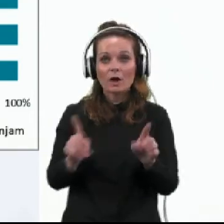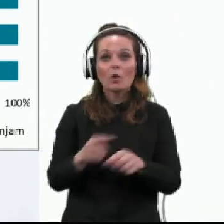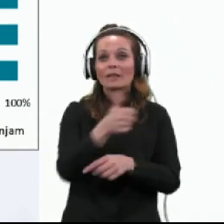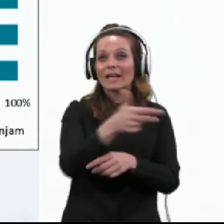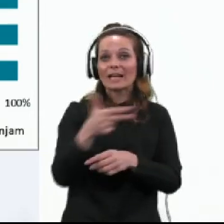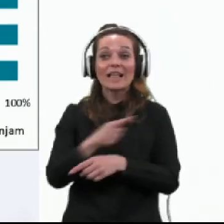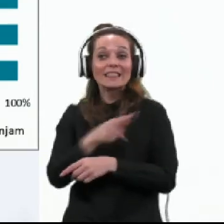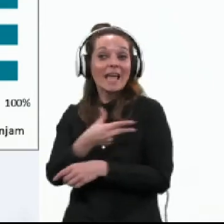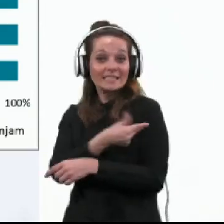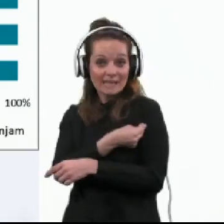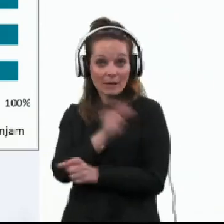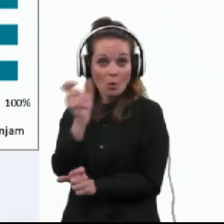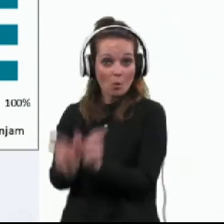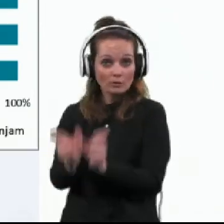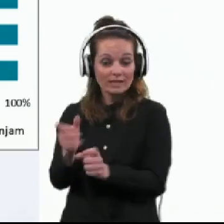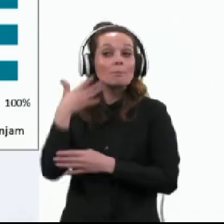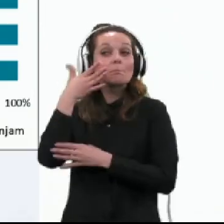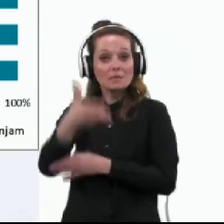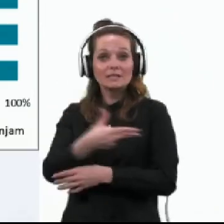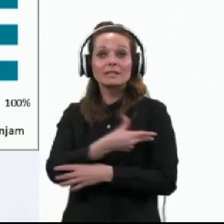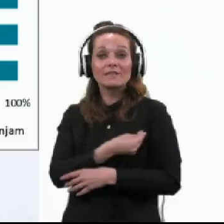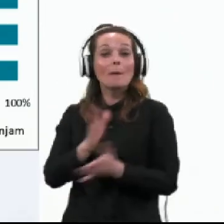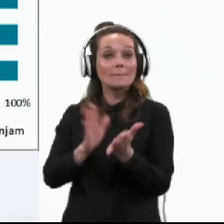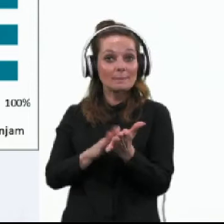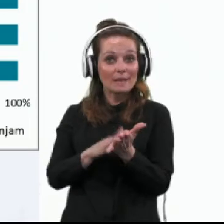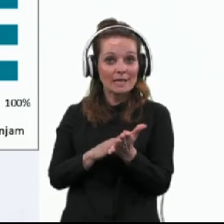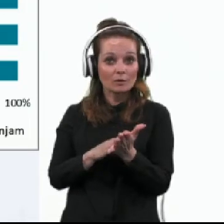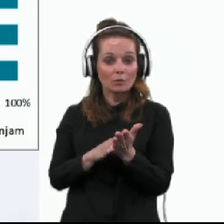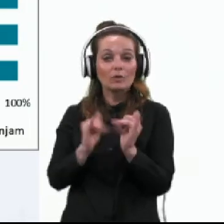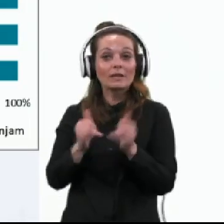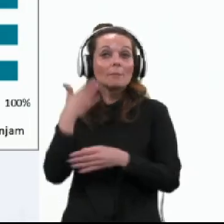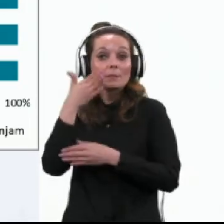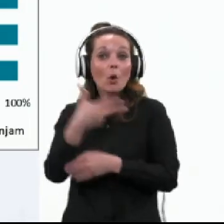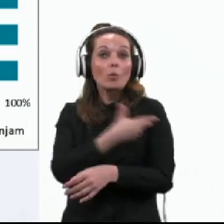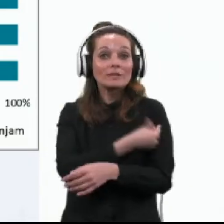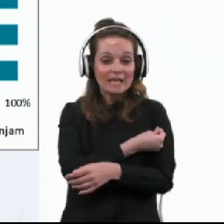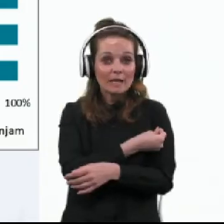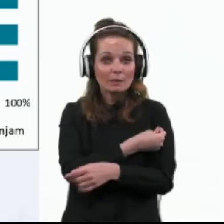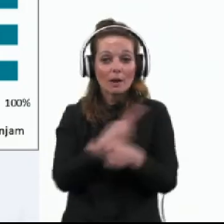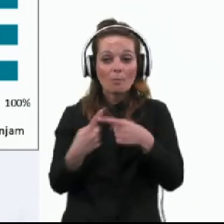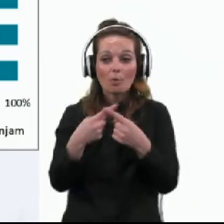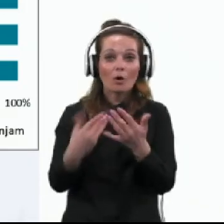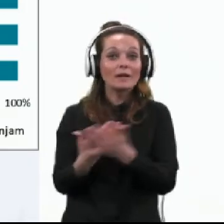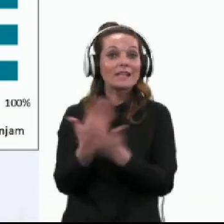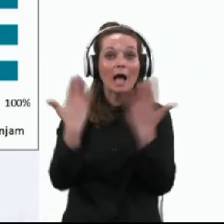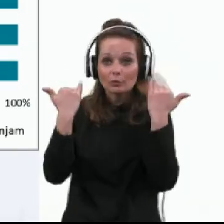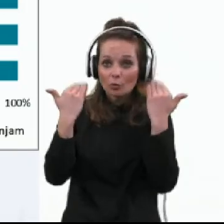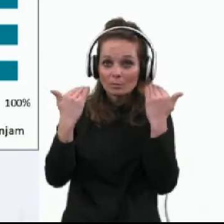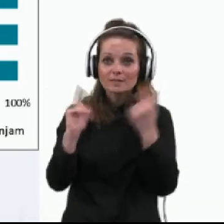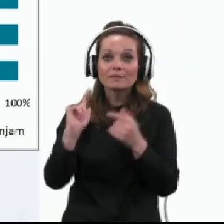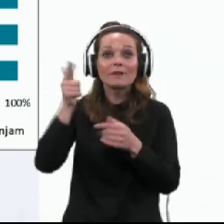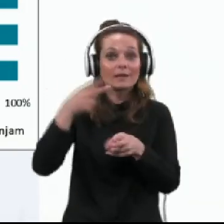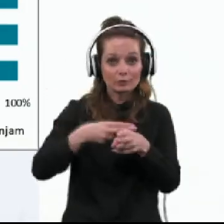retina necepljenjih oseb, bi se cepila v primeru, da bi bilo cepljenje pogoj za dopustovanje v